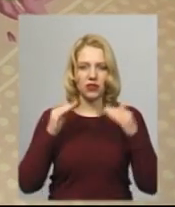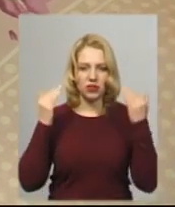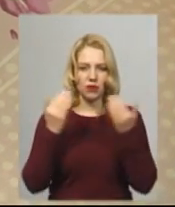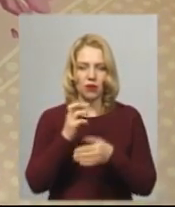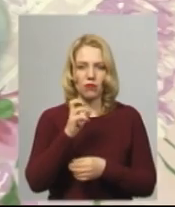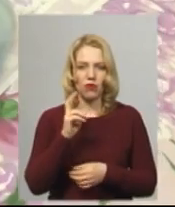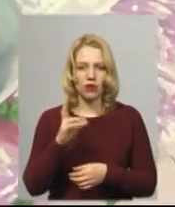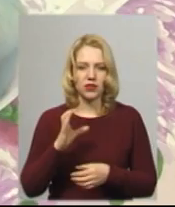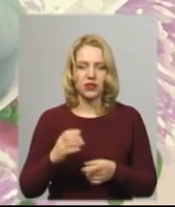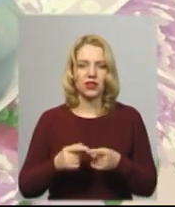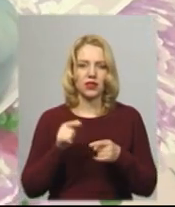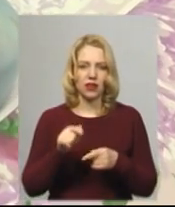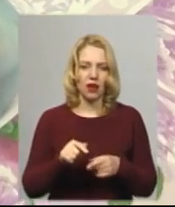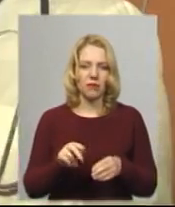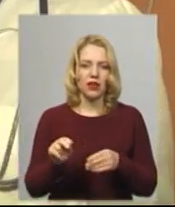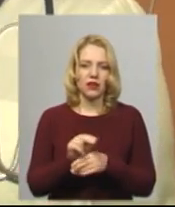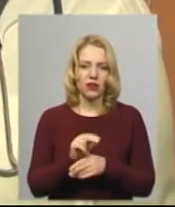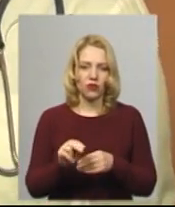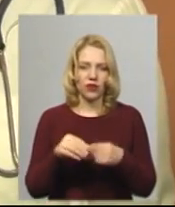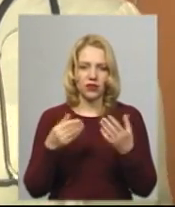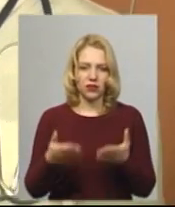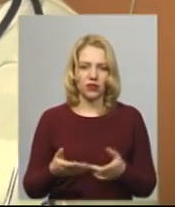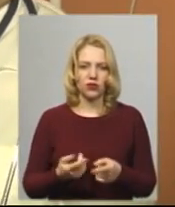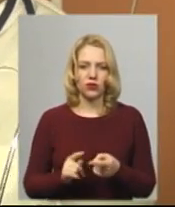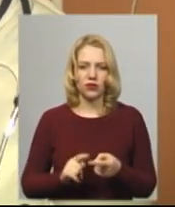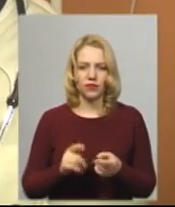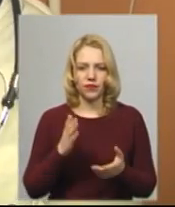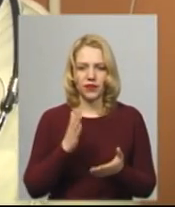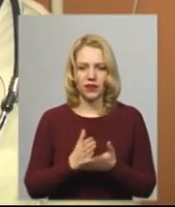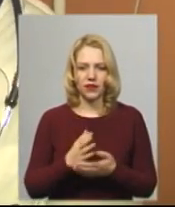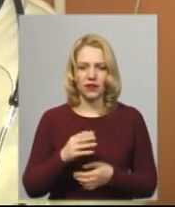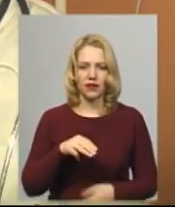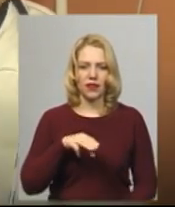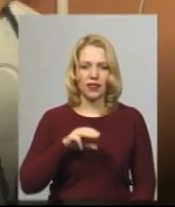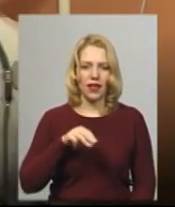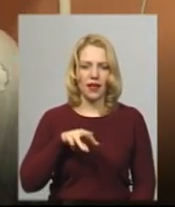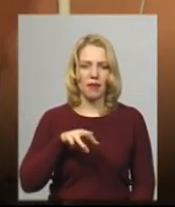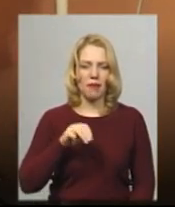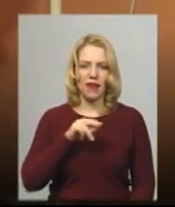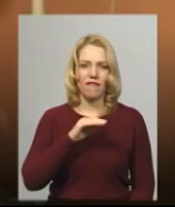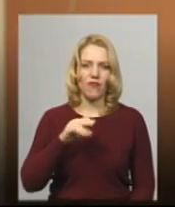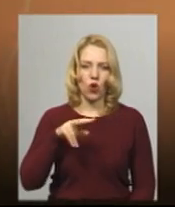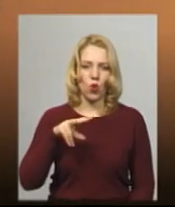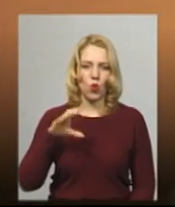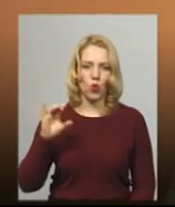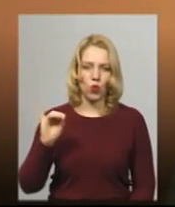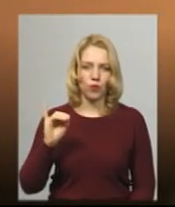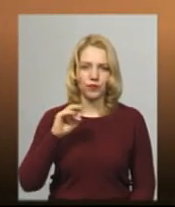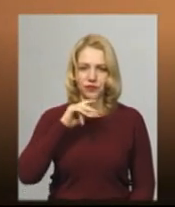бокс. Далі вікар призначає лікування. Тут є усель та мівір та міфлю. Також у нас є